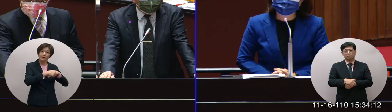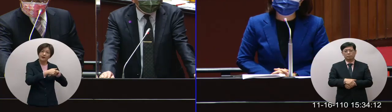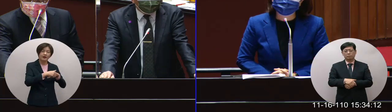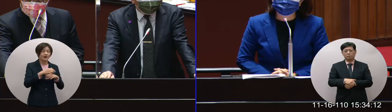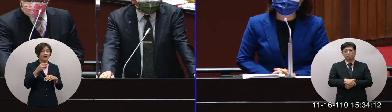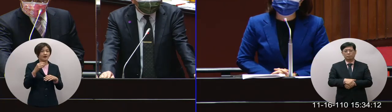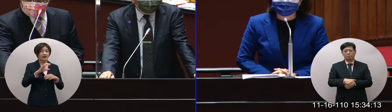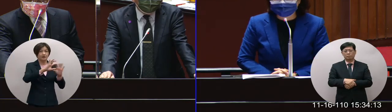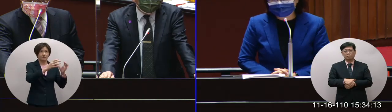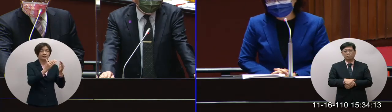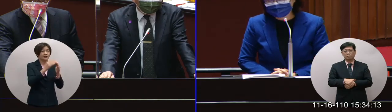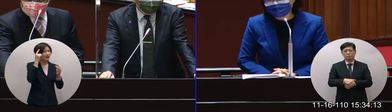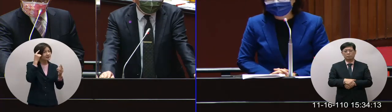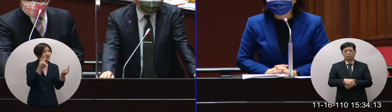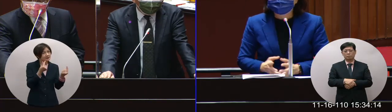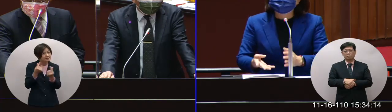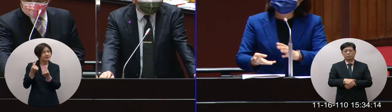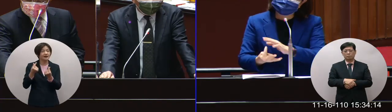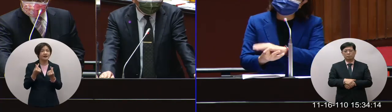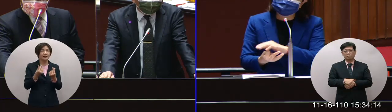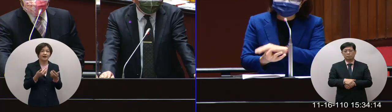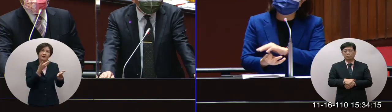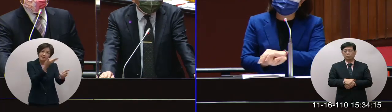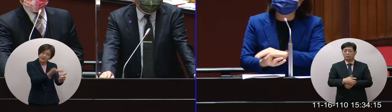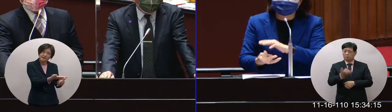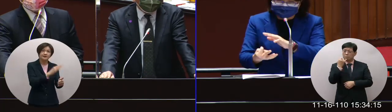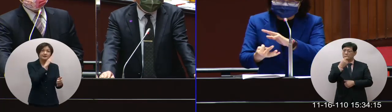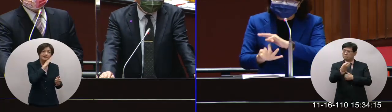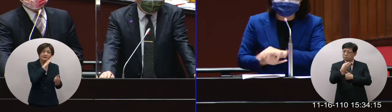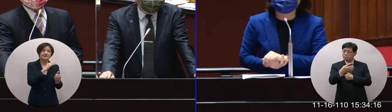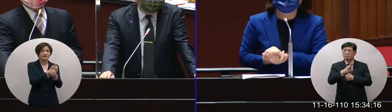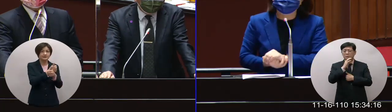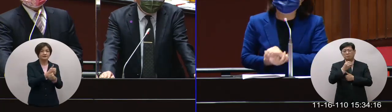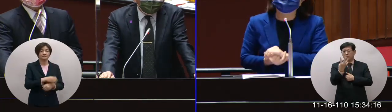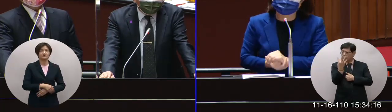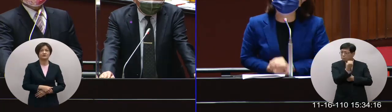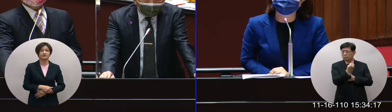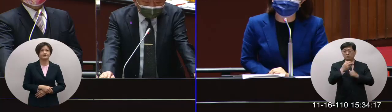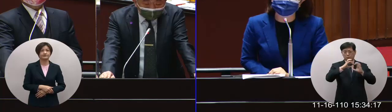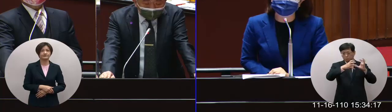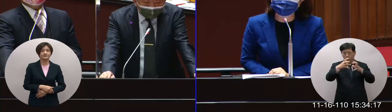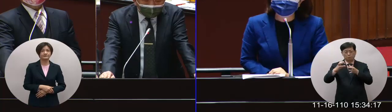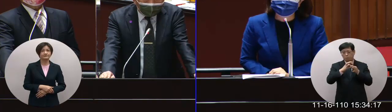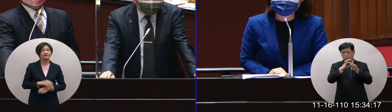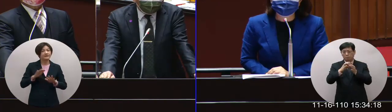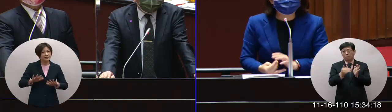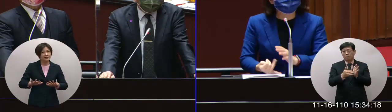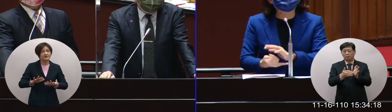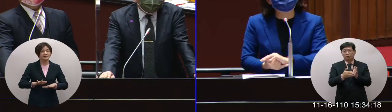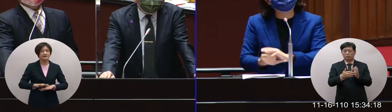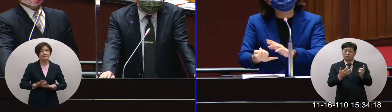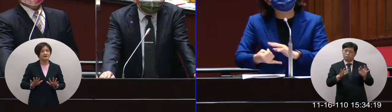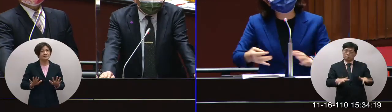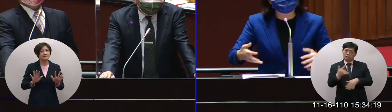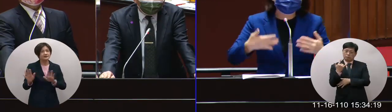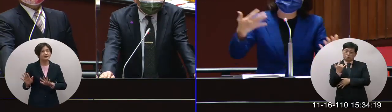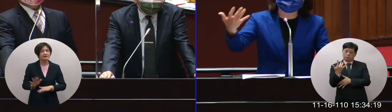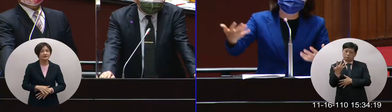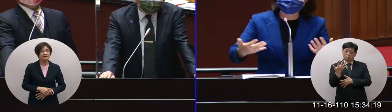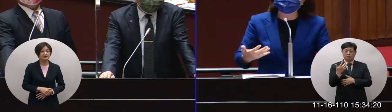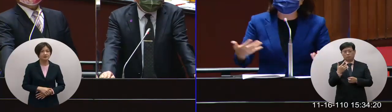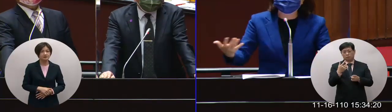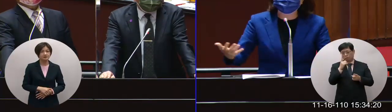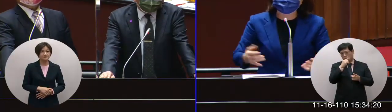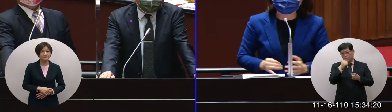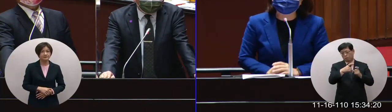理念相近的國家讓他們去做相關請問能不能告訴我們你跟多少國家聯絡過了那現在比較要不然現在不能說一